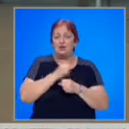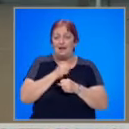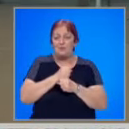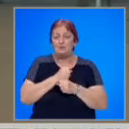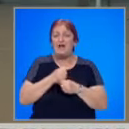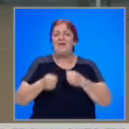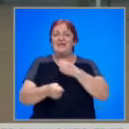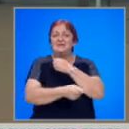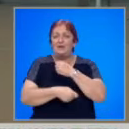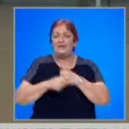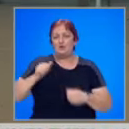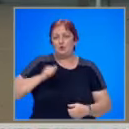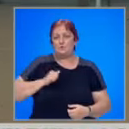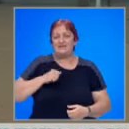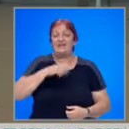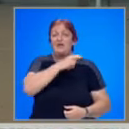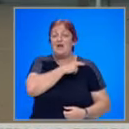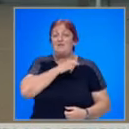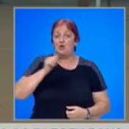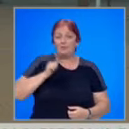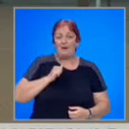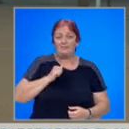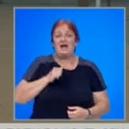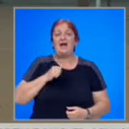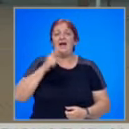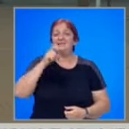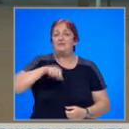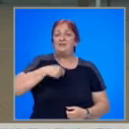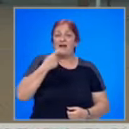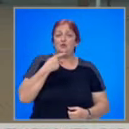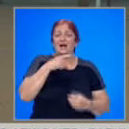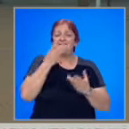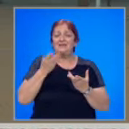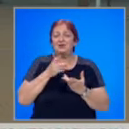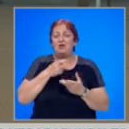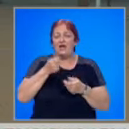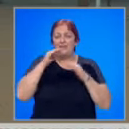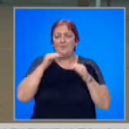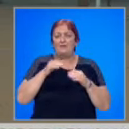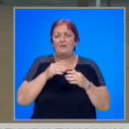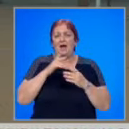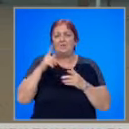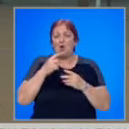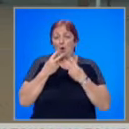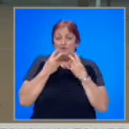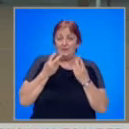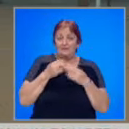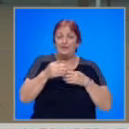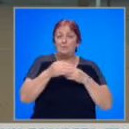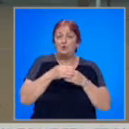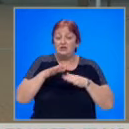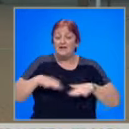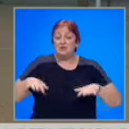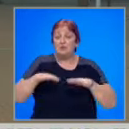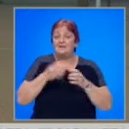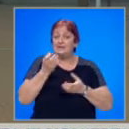работи на замеделието на отбраната и шефа на отбраната, премиерът се обърна към всички българи да бъдат изключително бдителни по отношение на